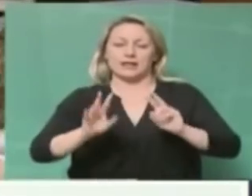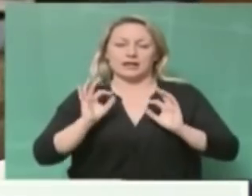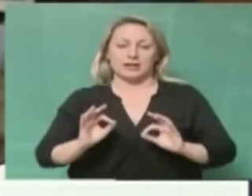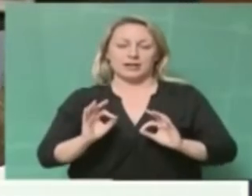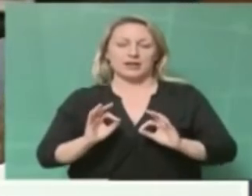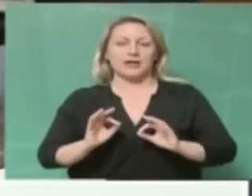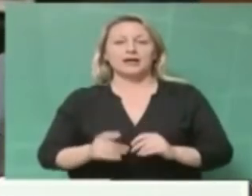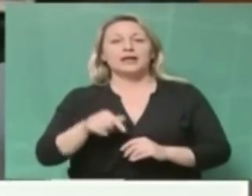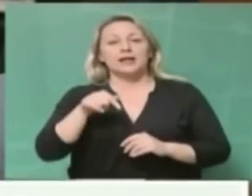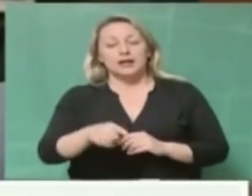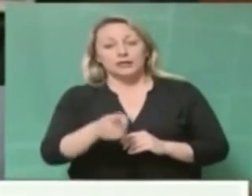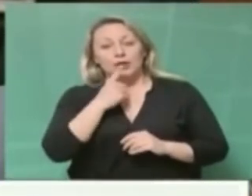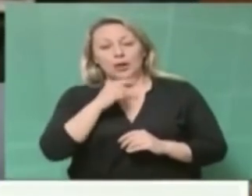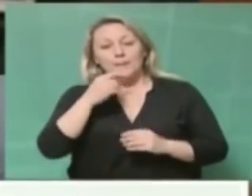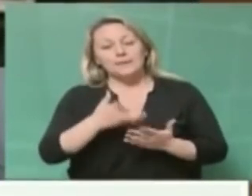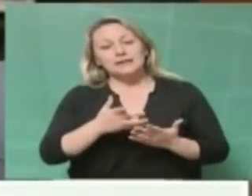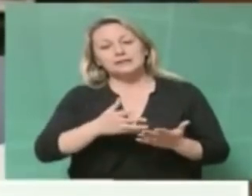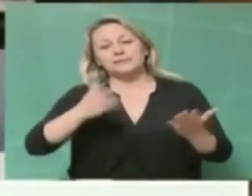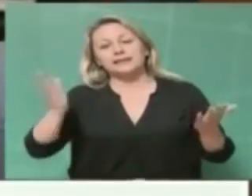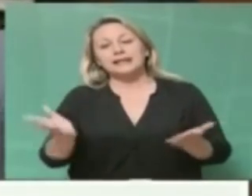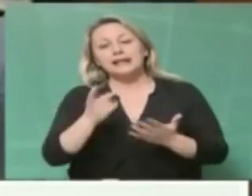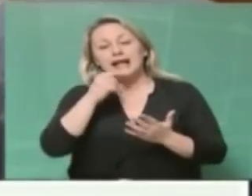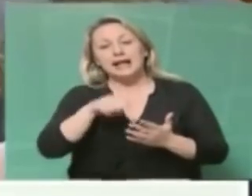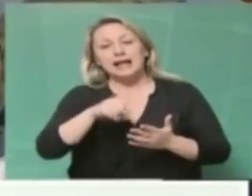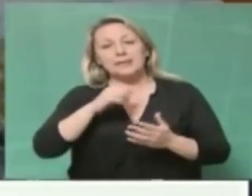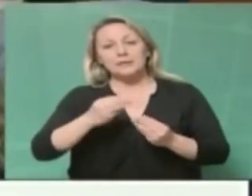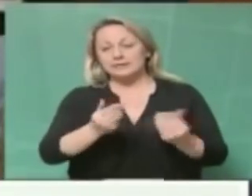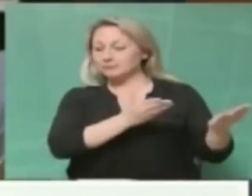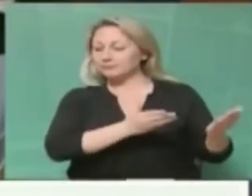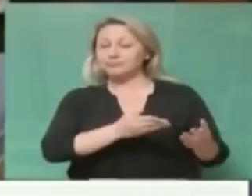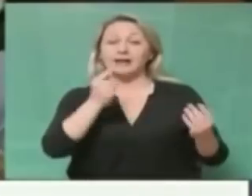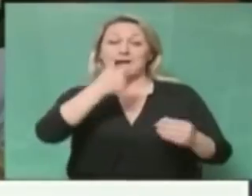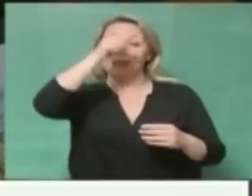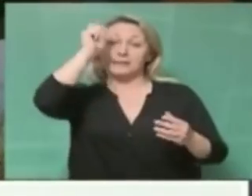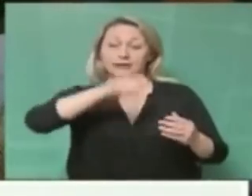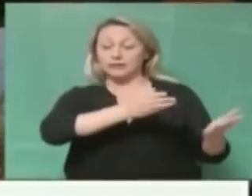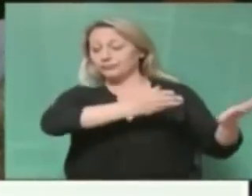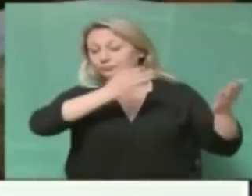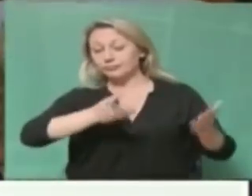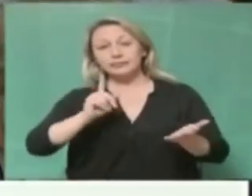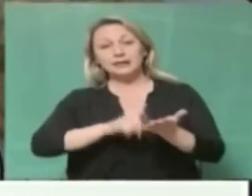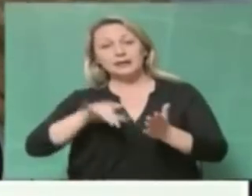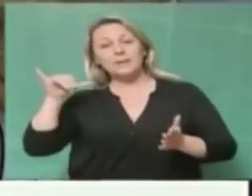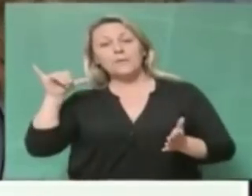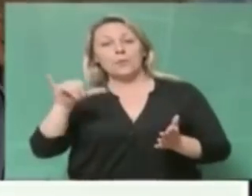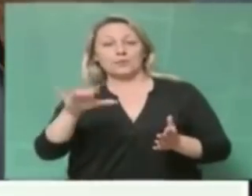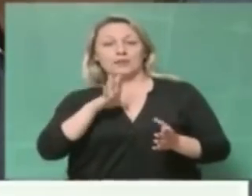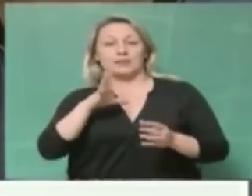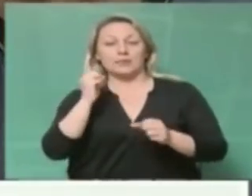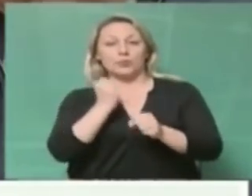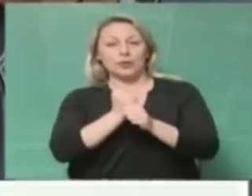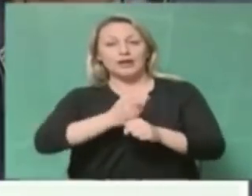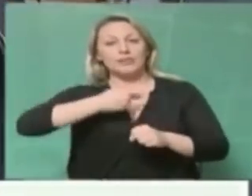και για όσους καλωσορίζουμε κατά τ' άλλα στην αντίληψη ότι πρέπει να υπάρχει μόνιμο προσωπικό με